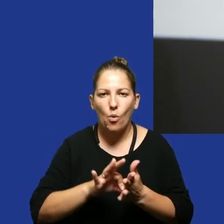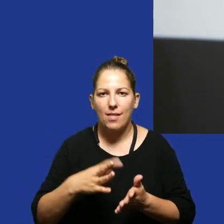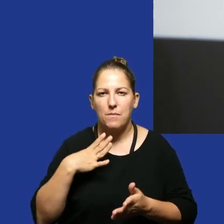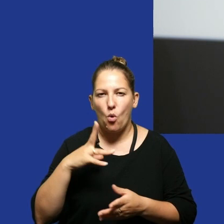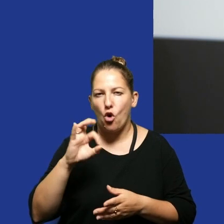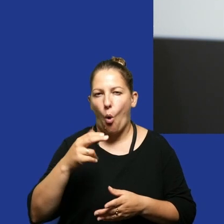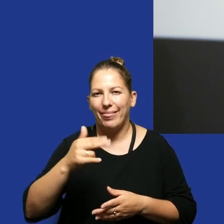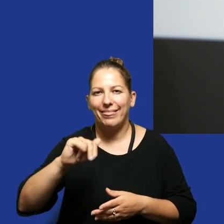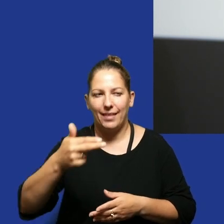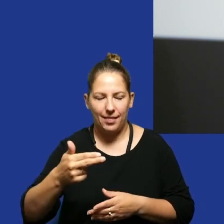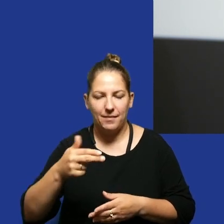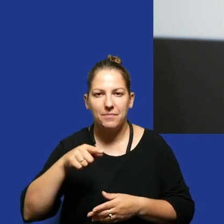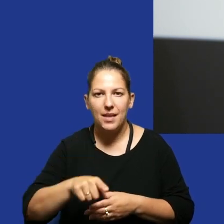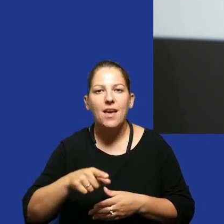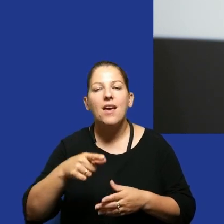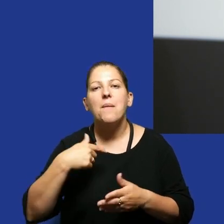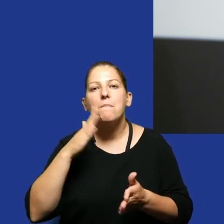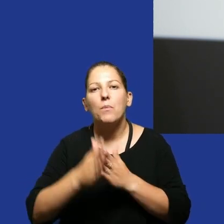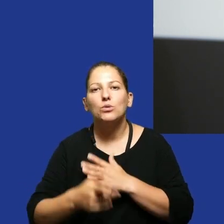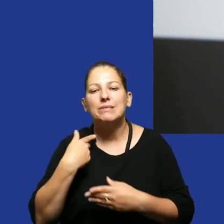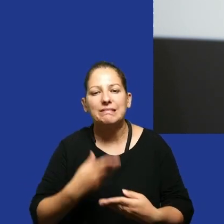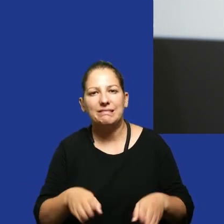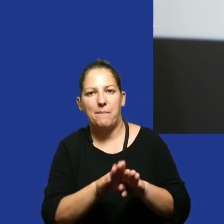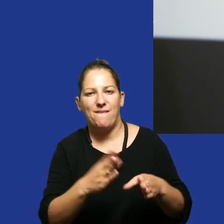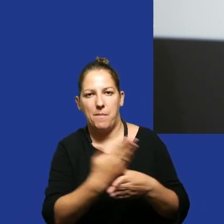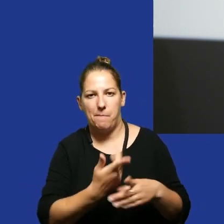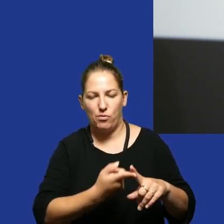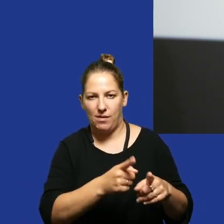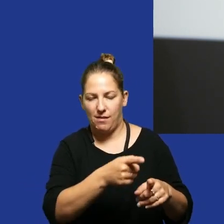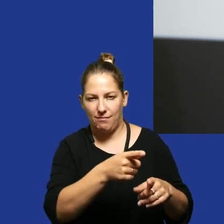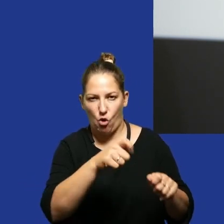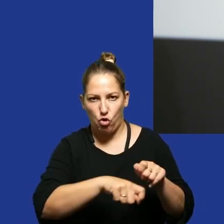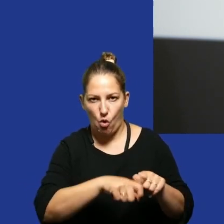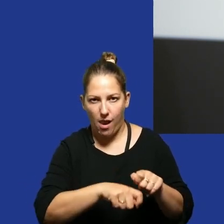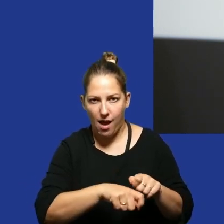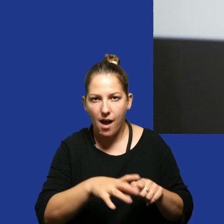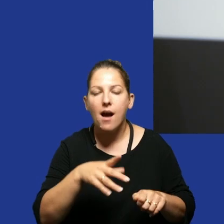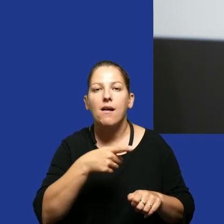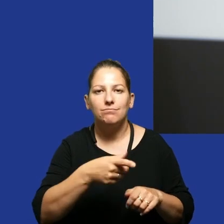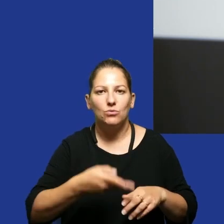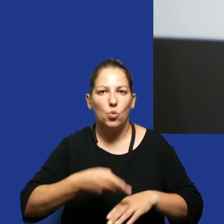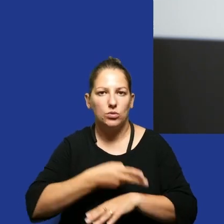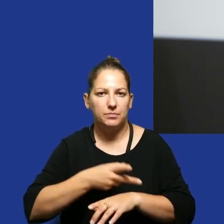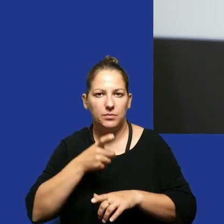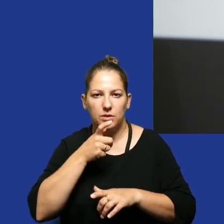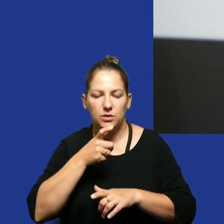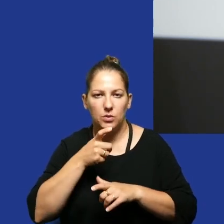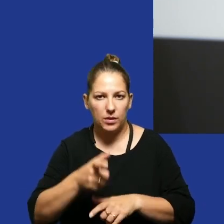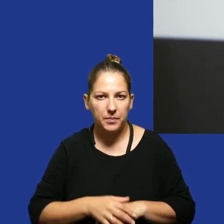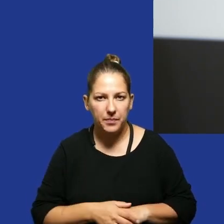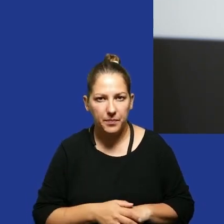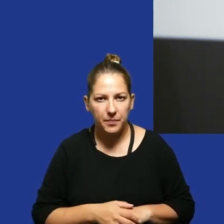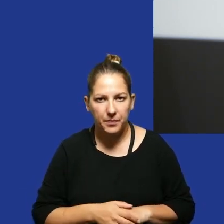Koninie taki przypadek że jeden Wojtek po prostu musiał zamknąć firmę przez kontrola z urzędu zgłaszane znaczy